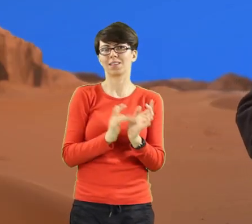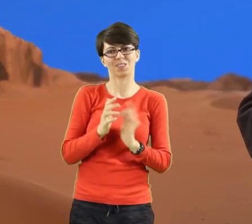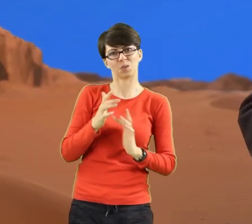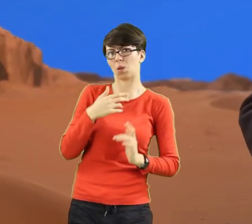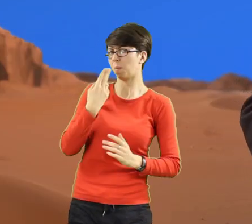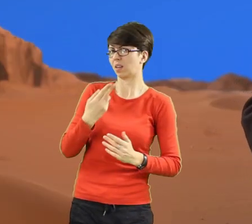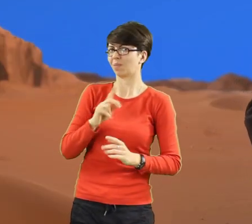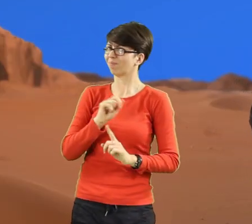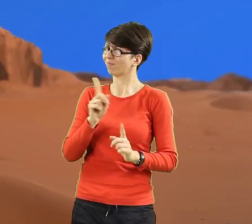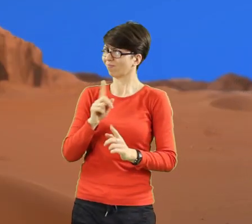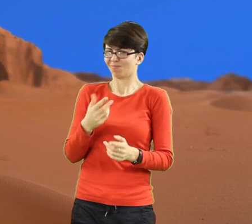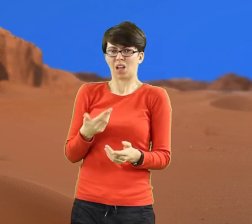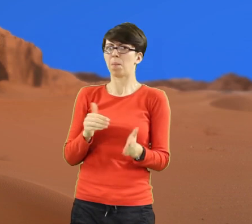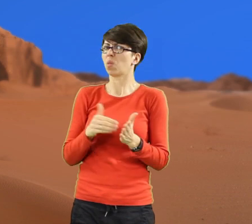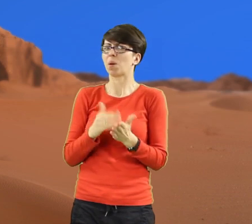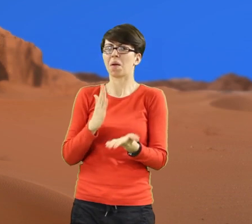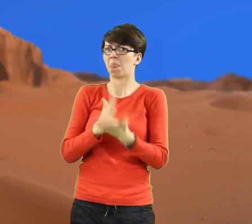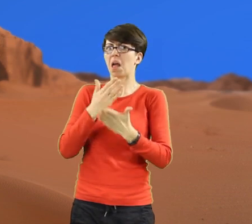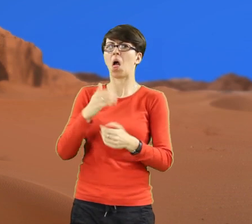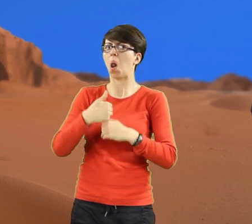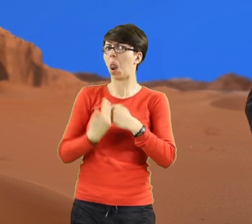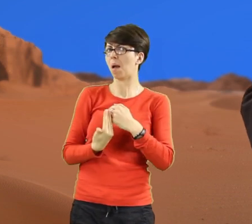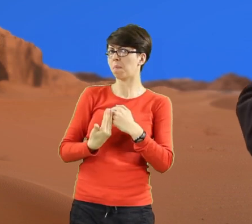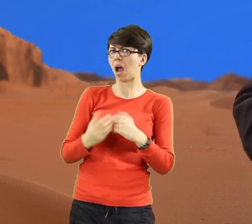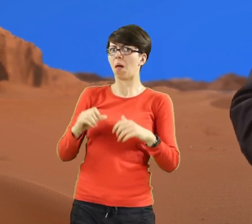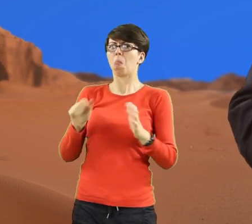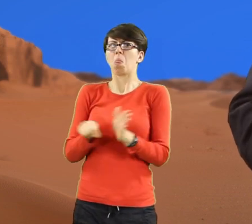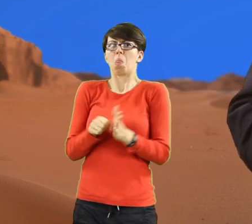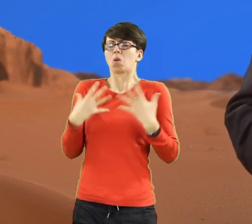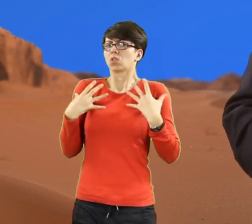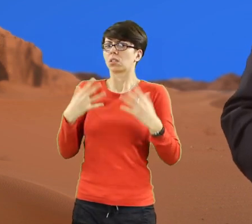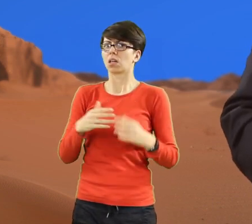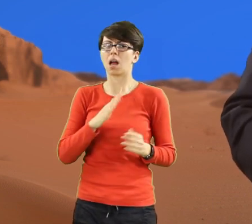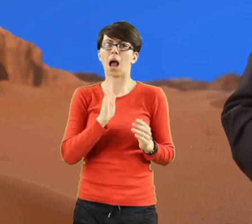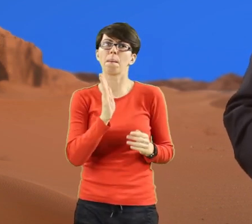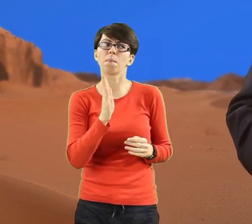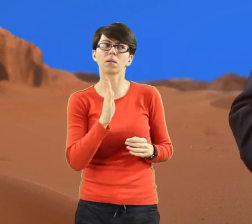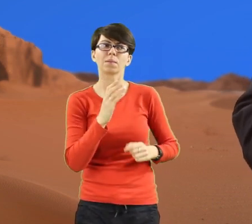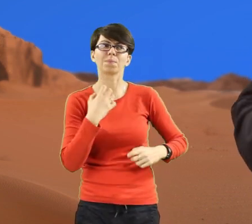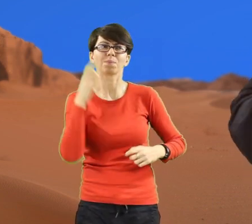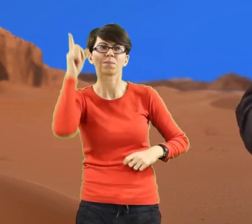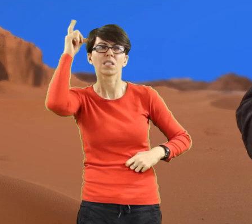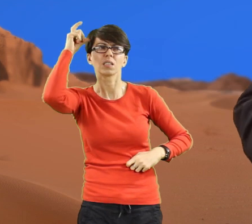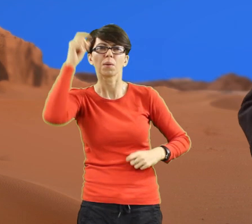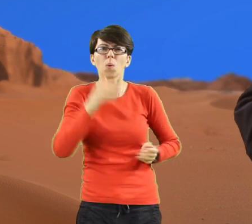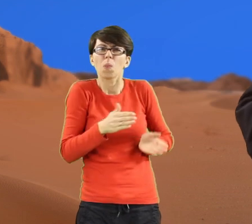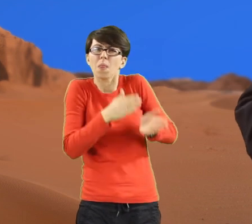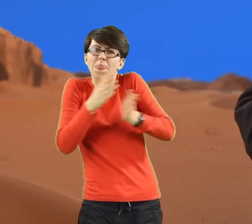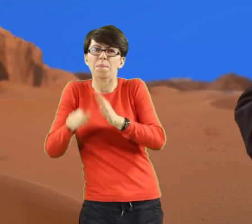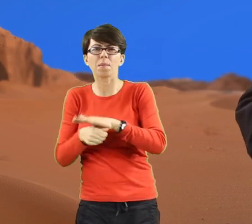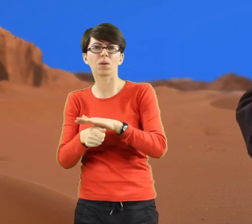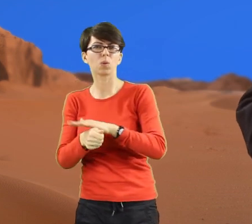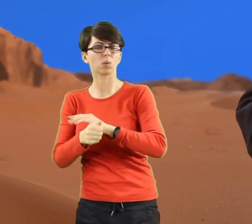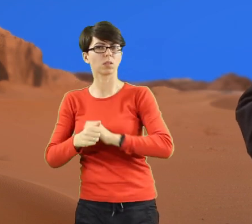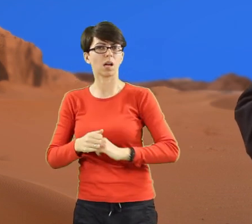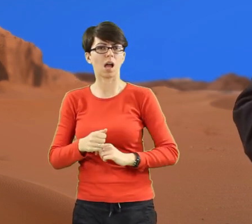chlebem żyje człowiek. A potem następne pokusy. Jezus wyprowadzony na górę i ukazane mu są wszystkie królestwa